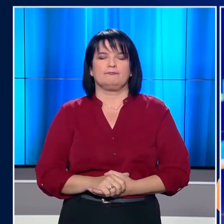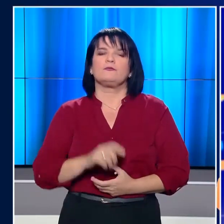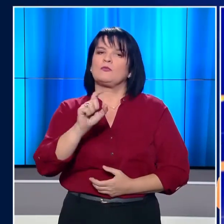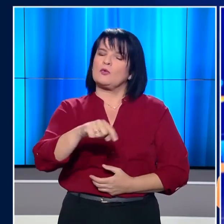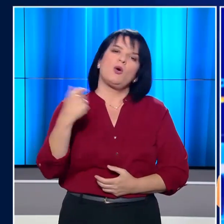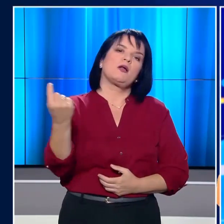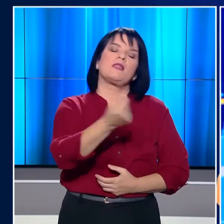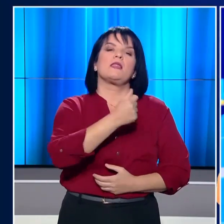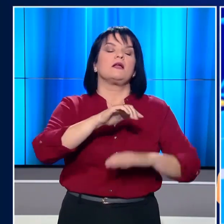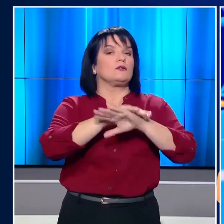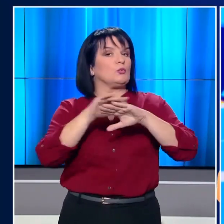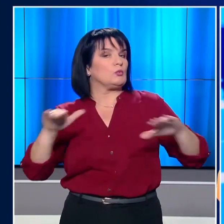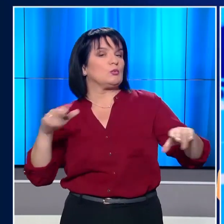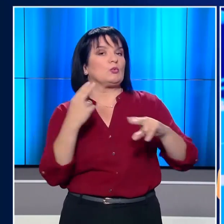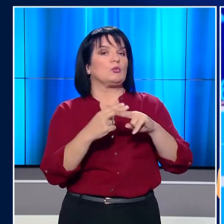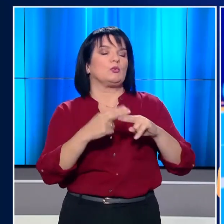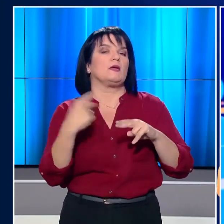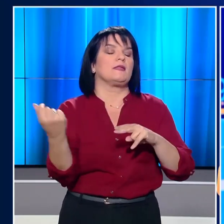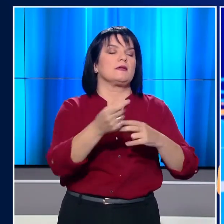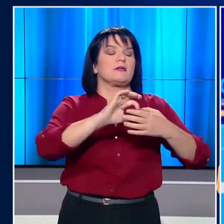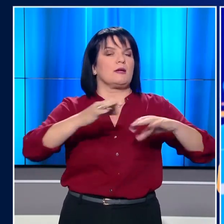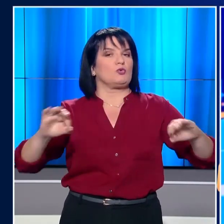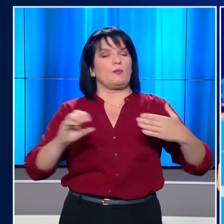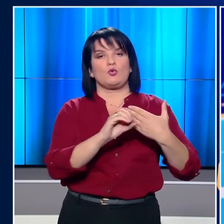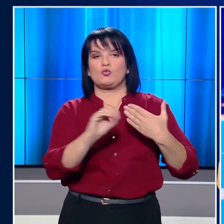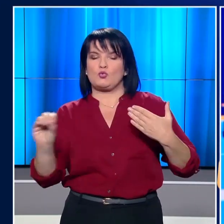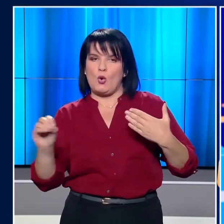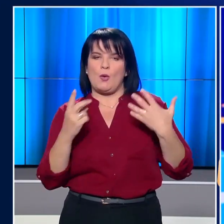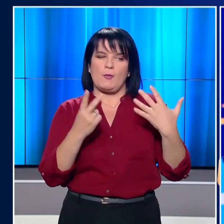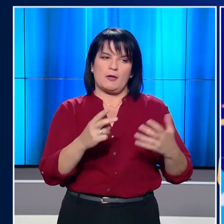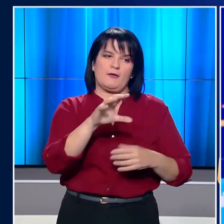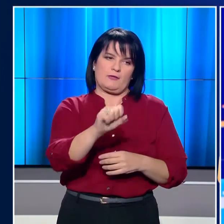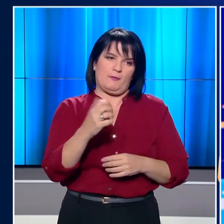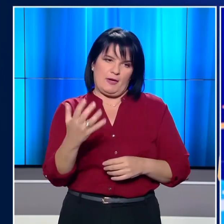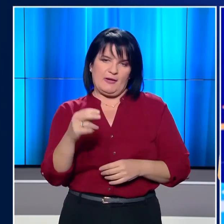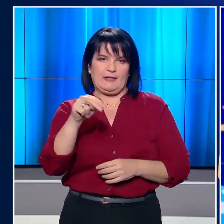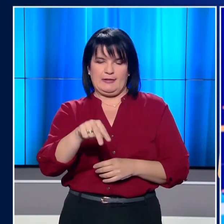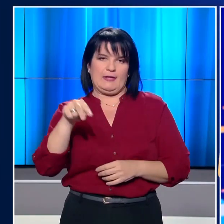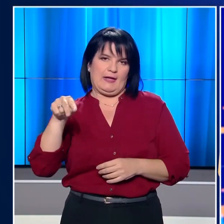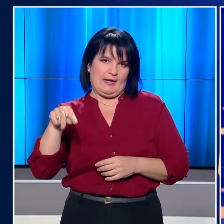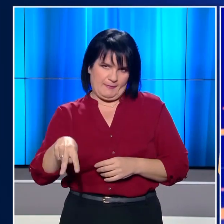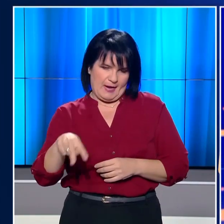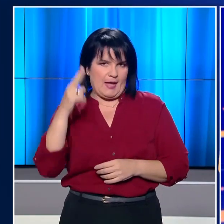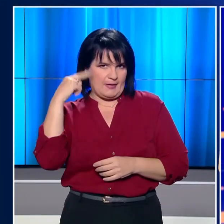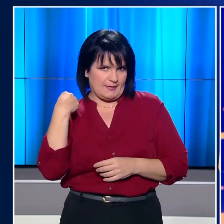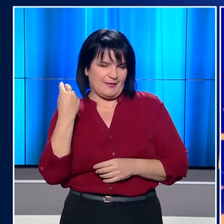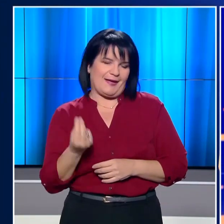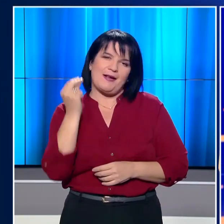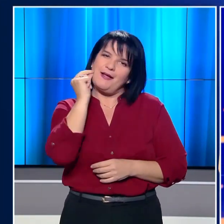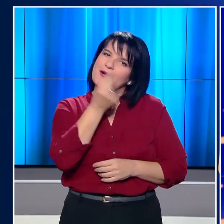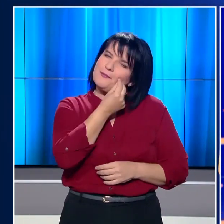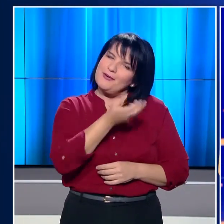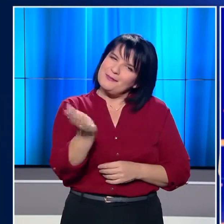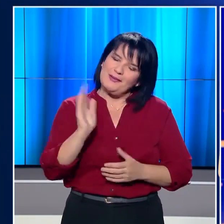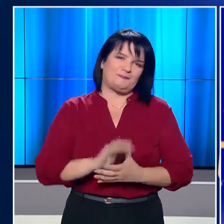Στο σημείο αυτό το δελτίο μας ολοκληρώθηκε όλες οι ειδήσεις αναλυτικά στο κεντρικό δελτίο του Όπεν στις 7 παρα 5 με την Νίκη Λιμπεράκη. Καλό